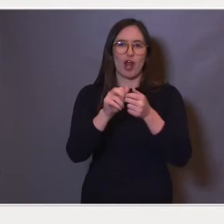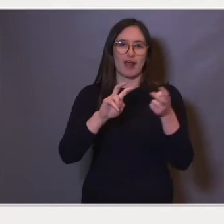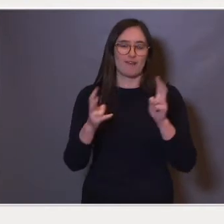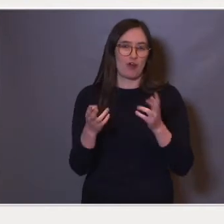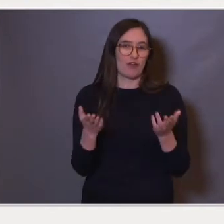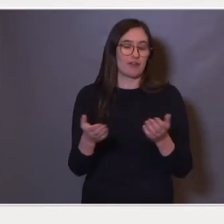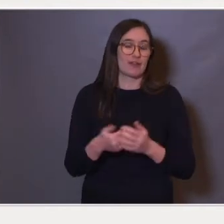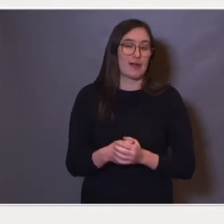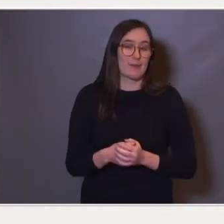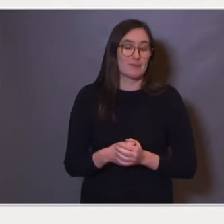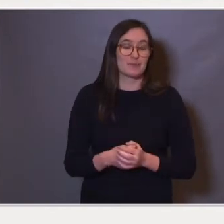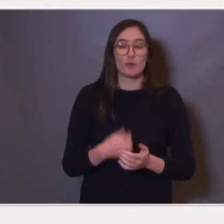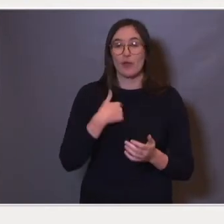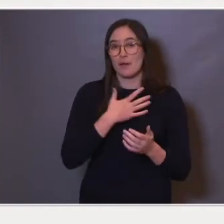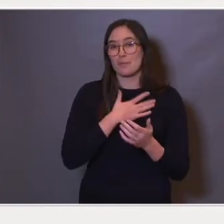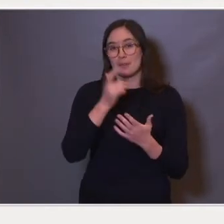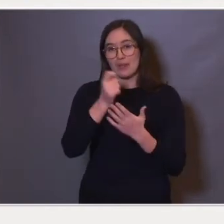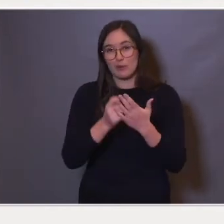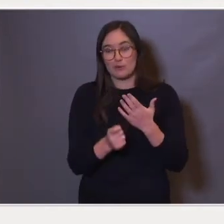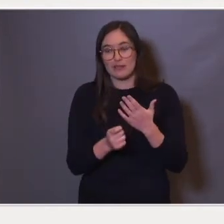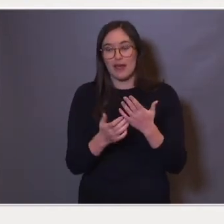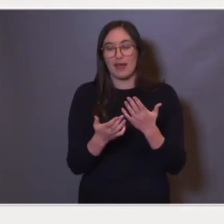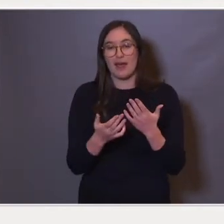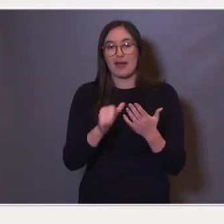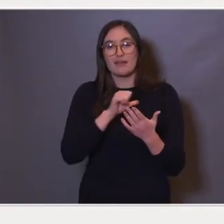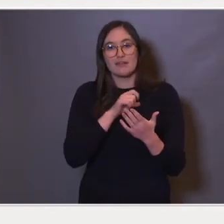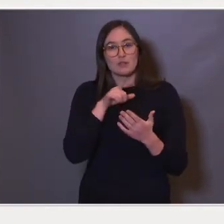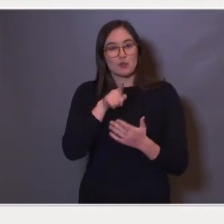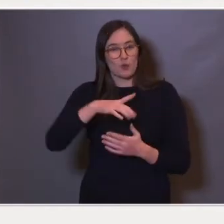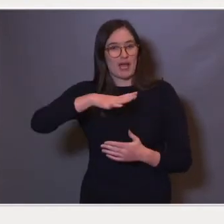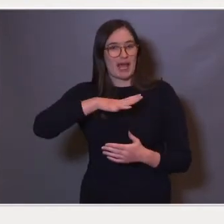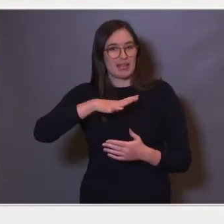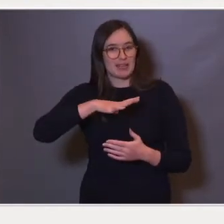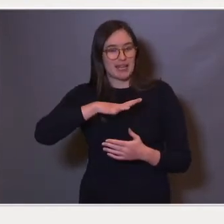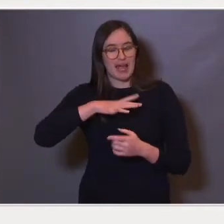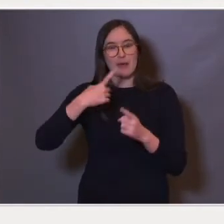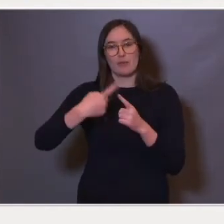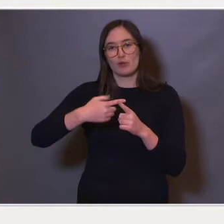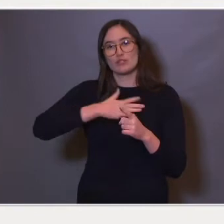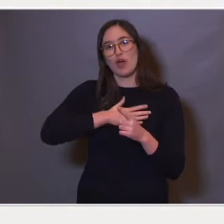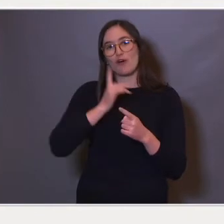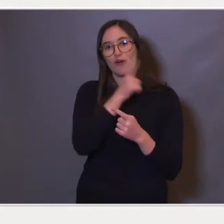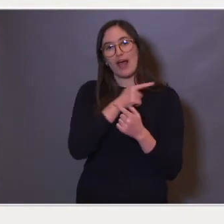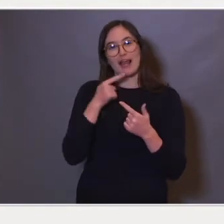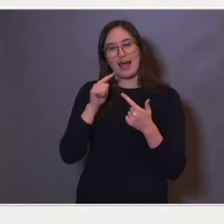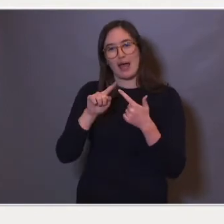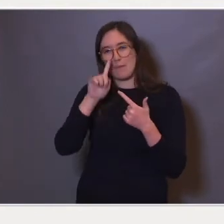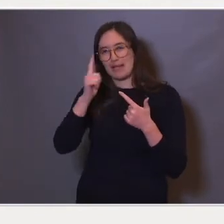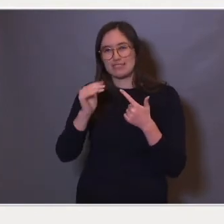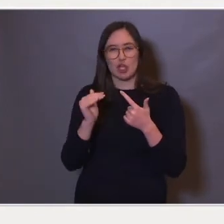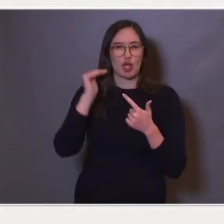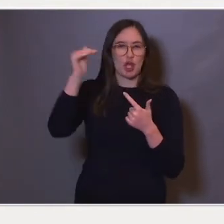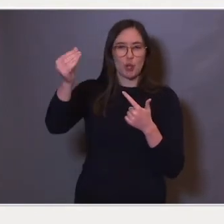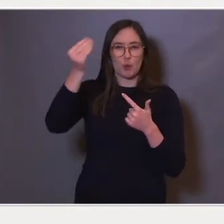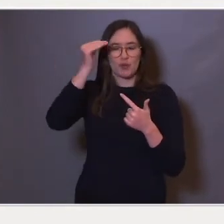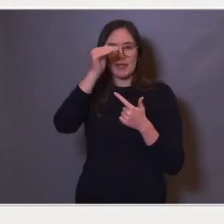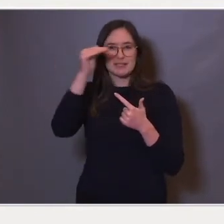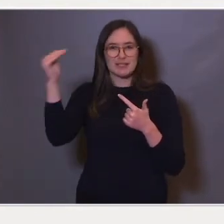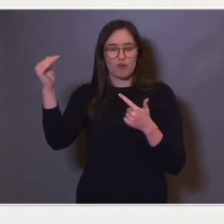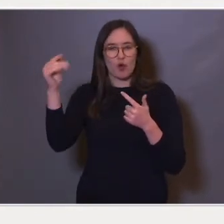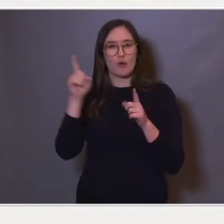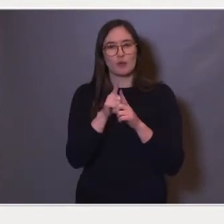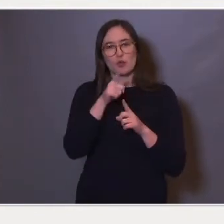hvis du er jente og har foreldre med det høyeste utdanningsnivået, så har du 160